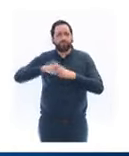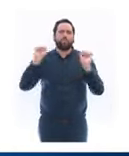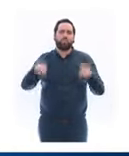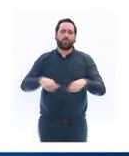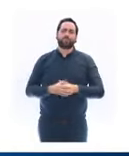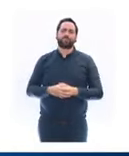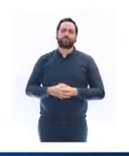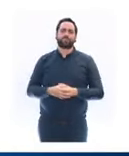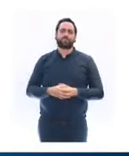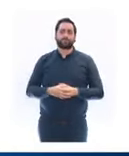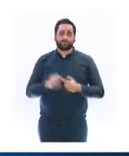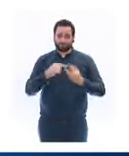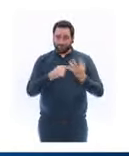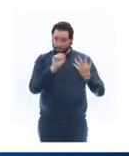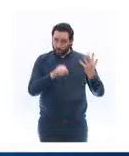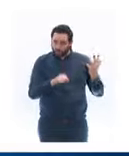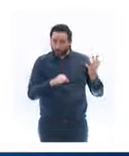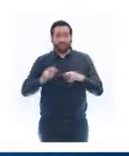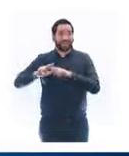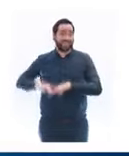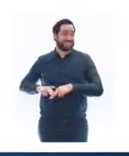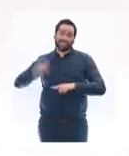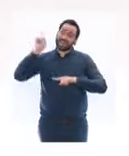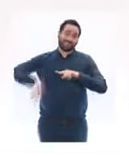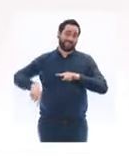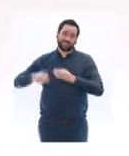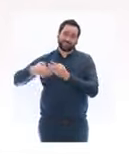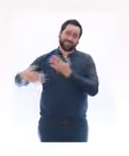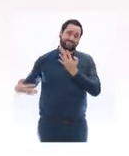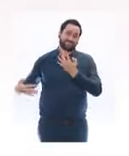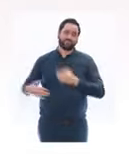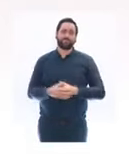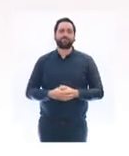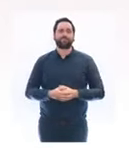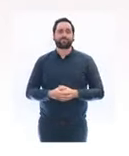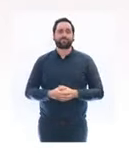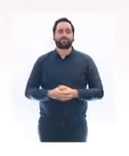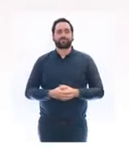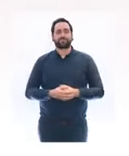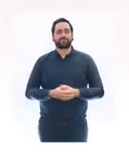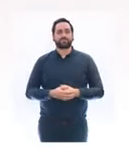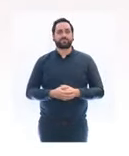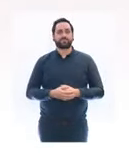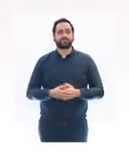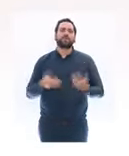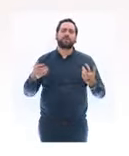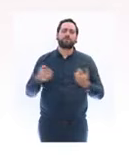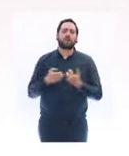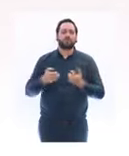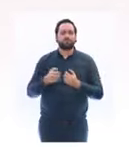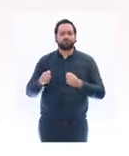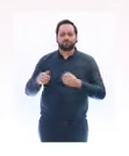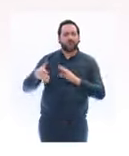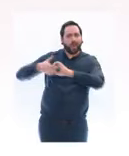les autres déplacements sont interdits. Ainsi, il ne vous est pas possible d'aller chez des amis